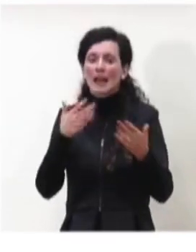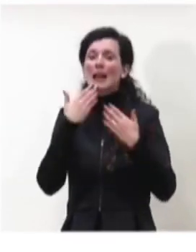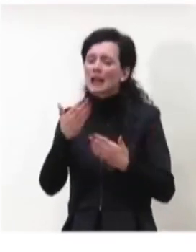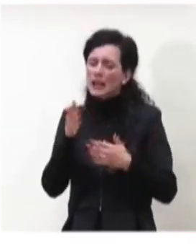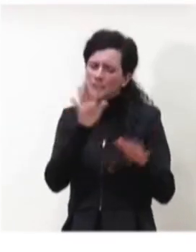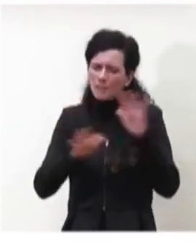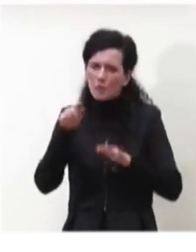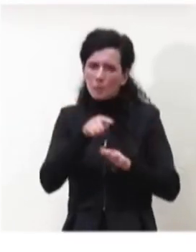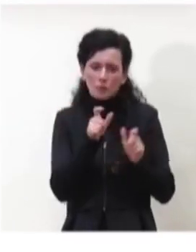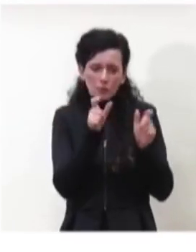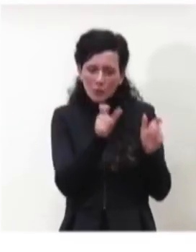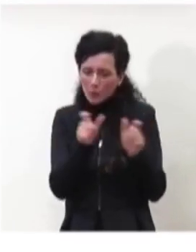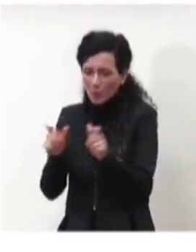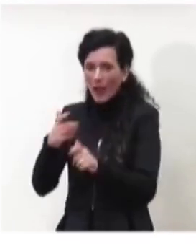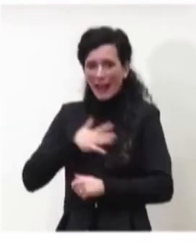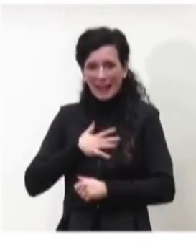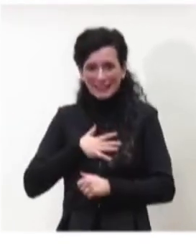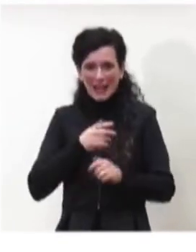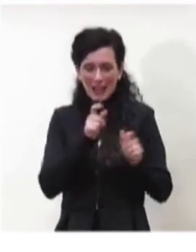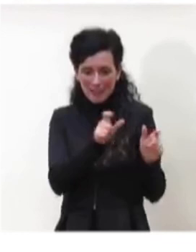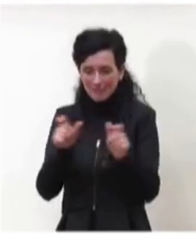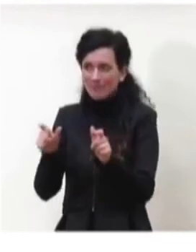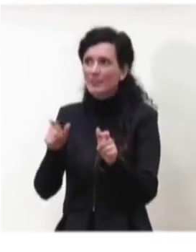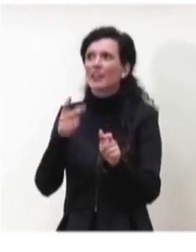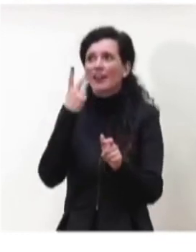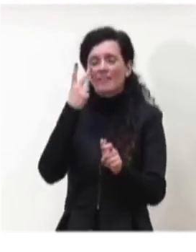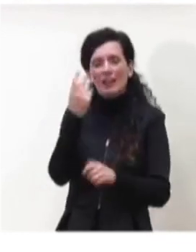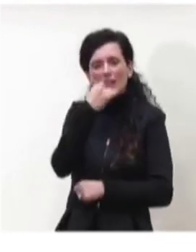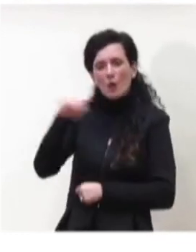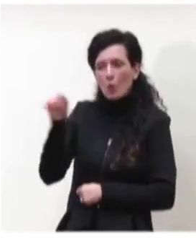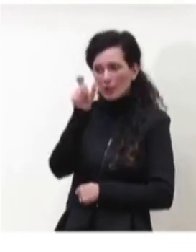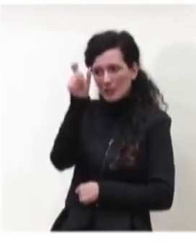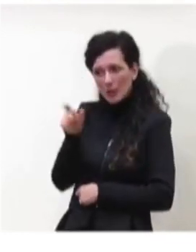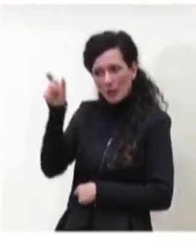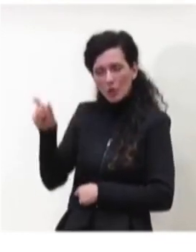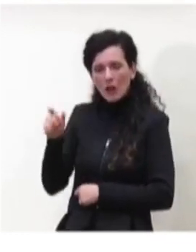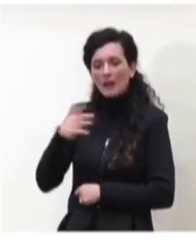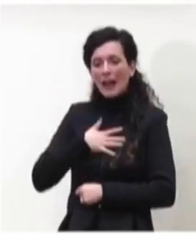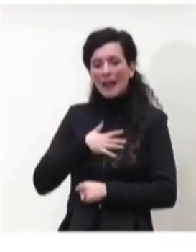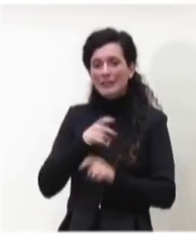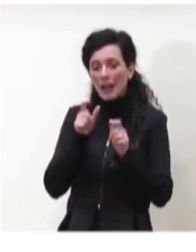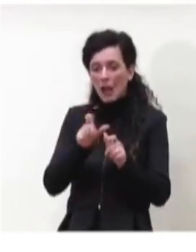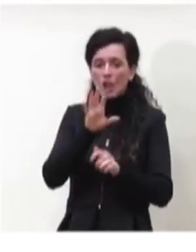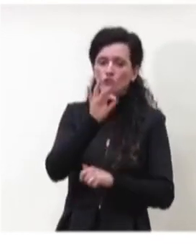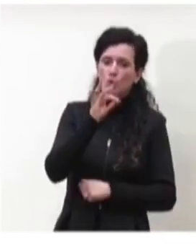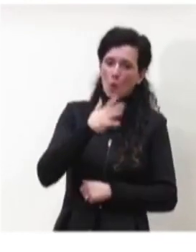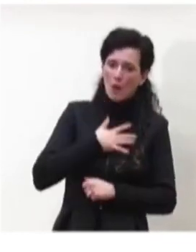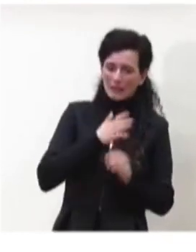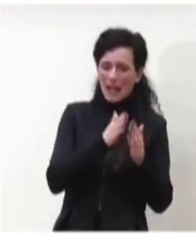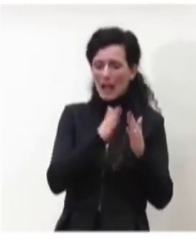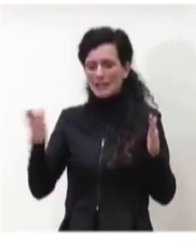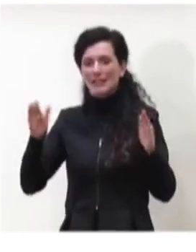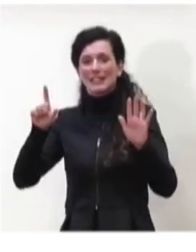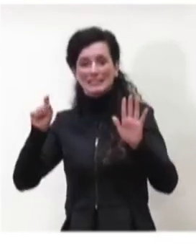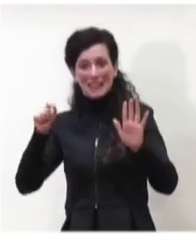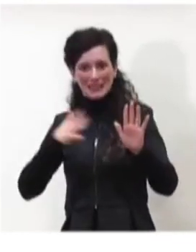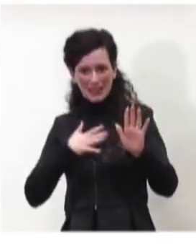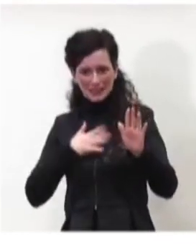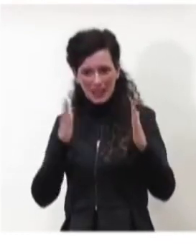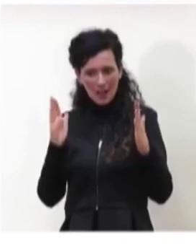vedete nelle ultime colonne, è sempre la fascia di età sopra i 50 anni e sopra i 70 anni, quella che